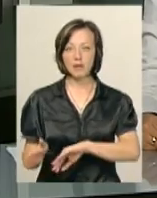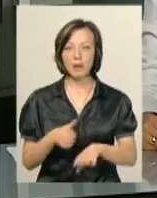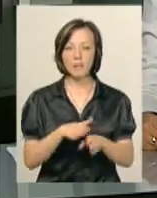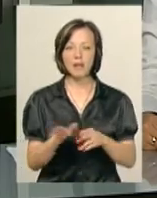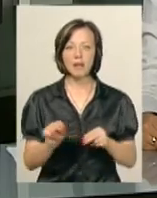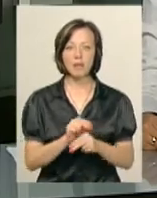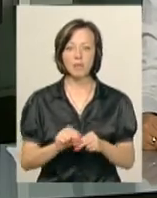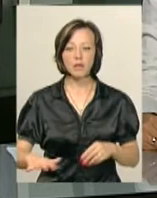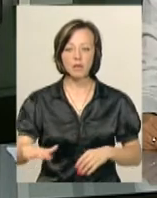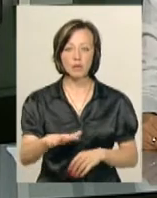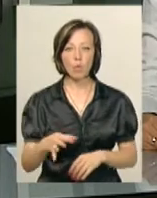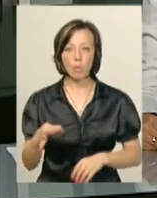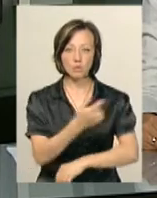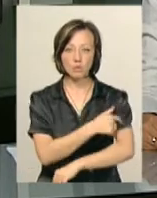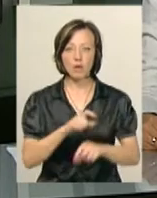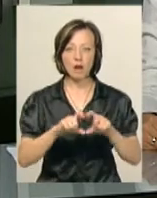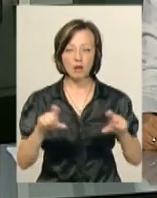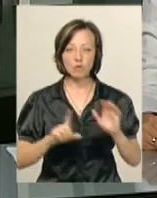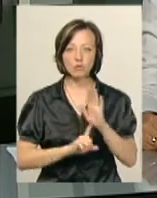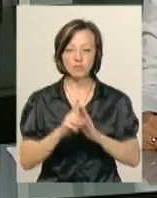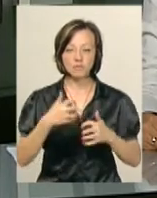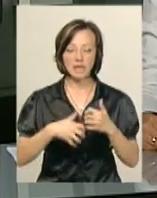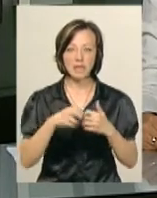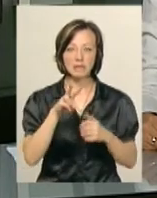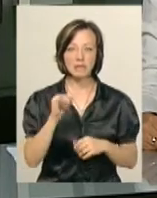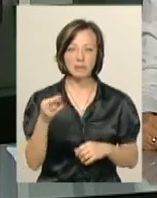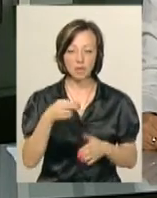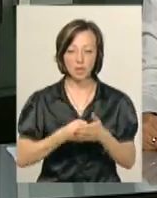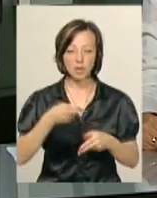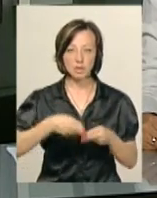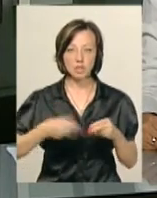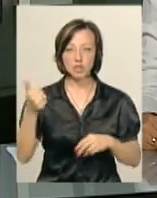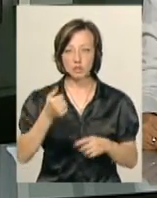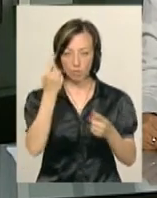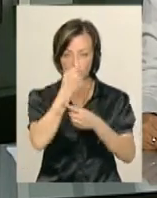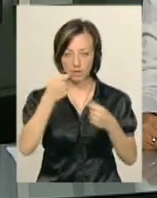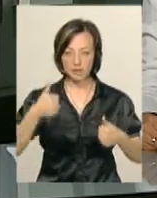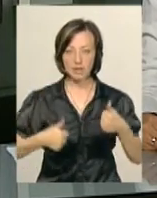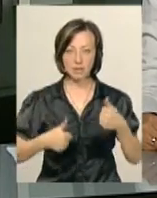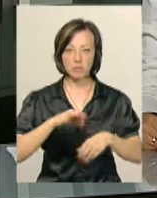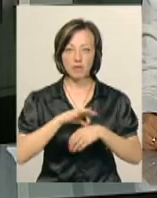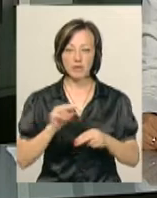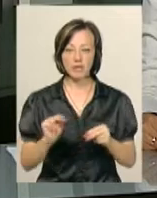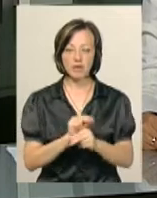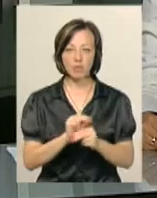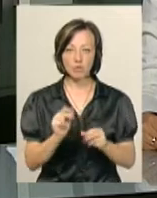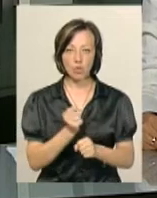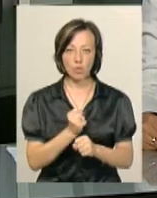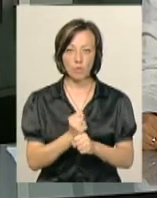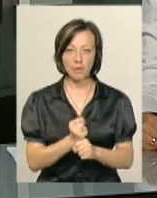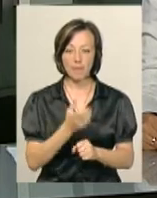території обласної лікарні розпочнуть всередині липня. А до кінця цього тижня оголосять тендер на проведення ремонтних робіт.